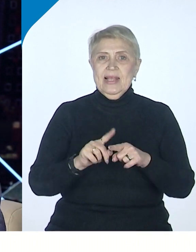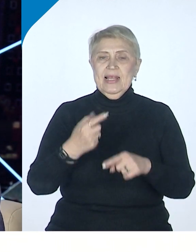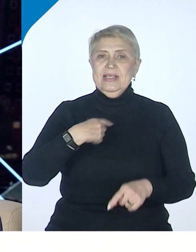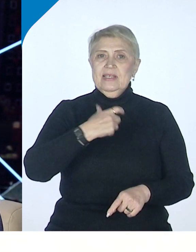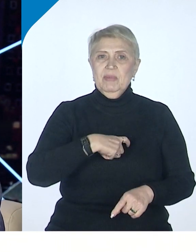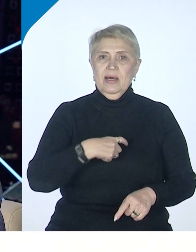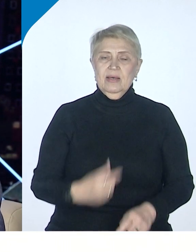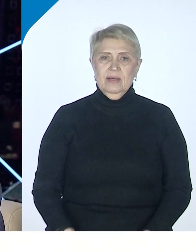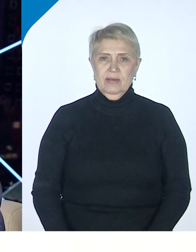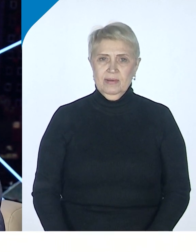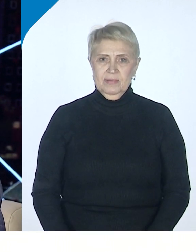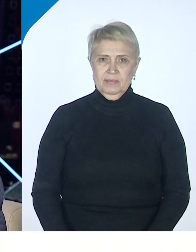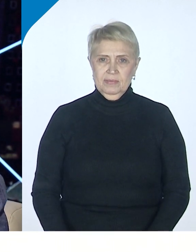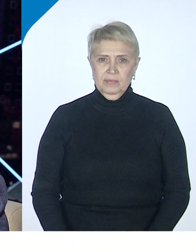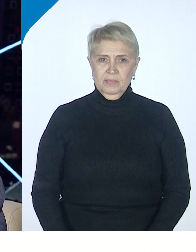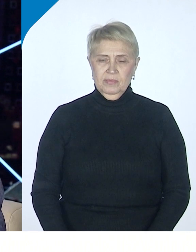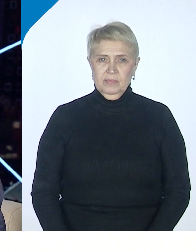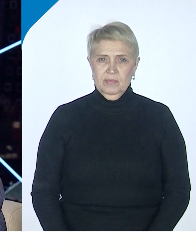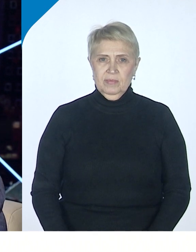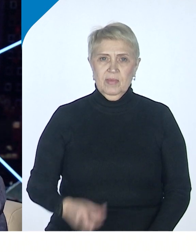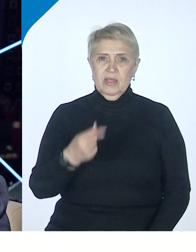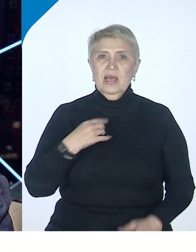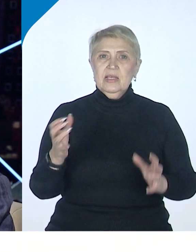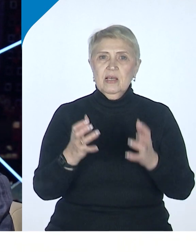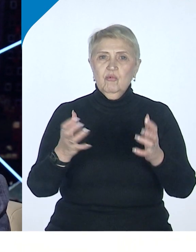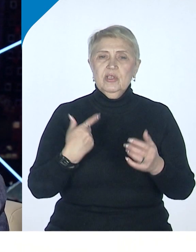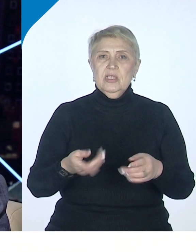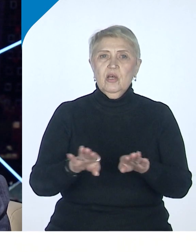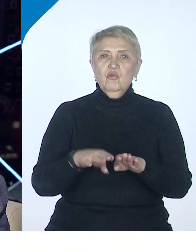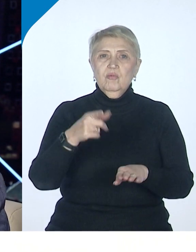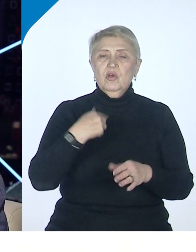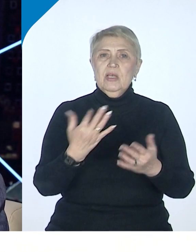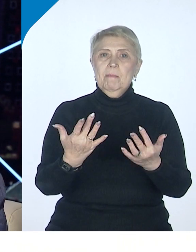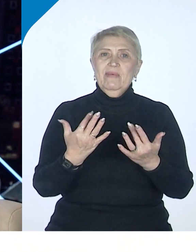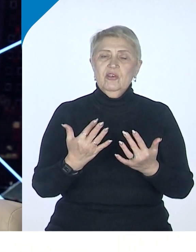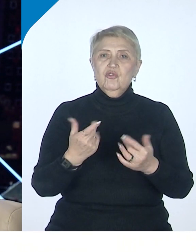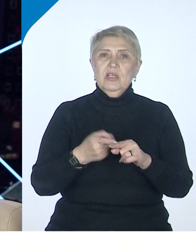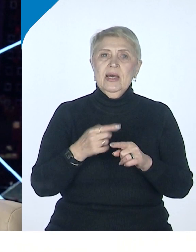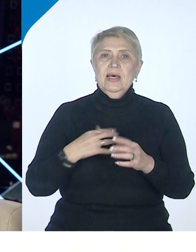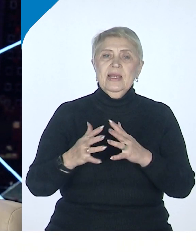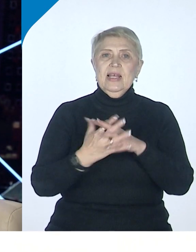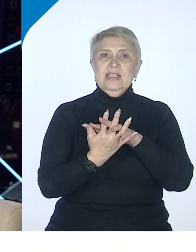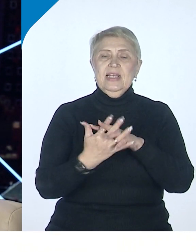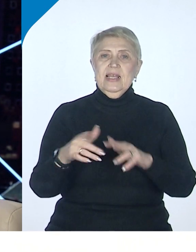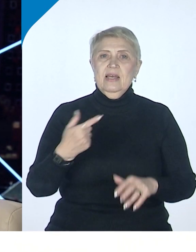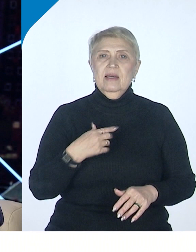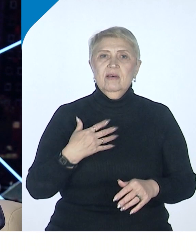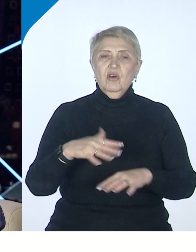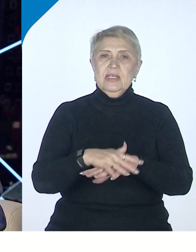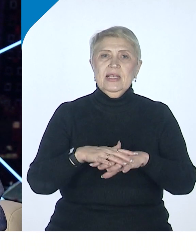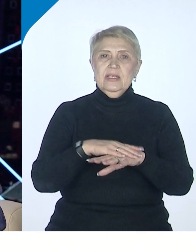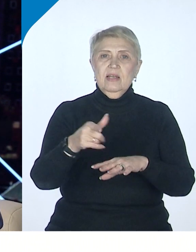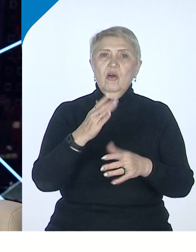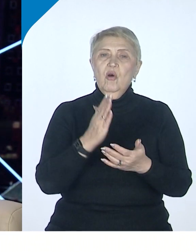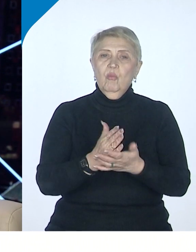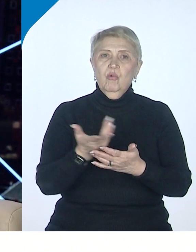Именно для себя. Не заботясь о том, привлечет это, скажем, население из Гонконга, вот они будут